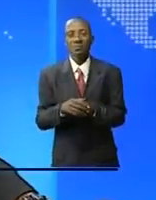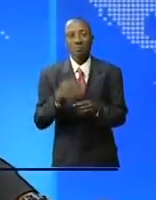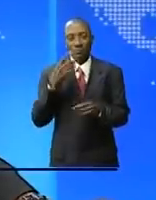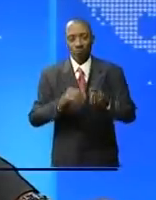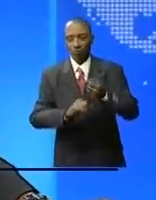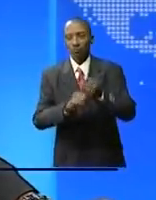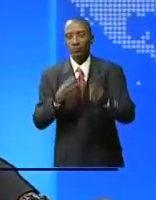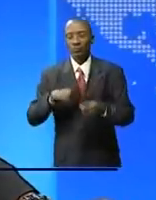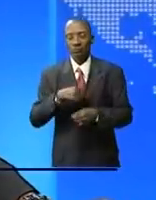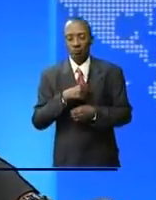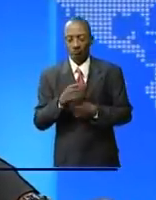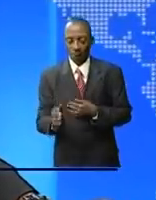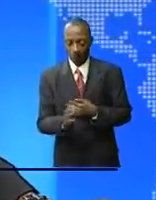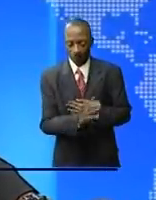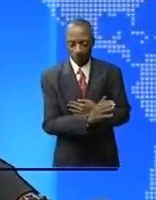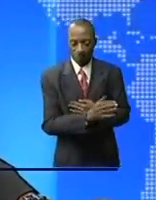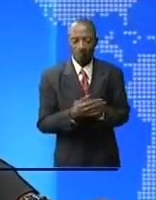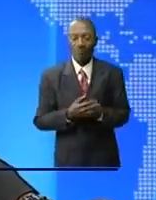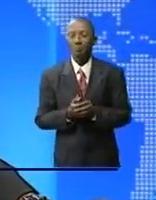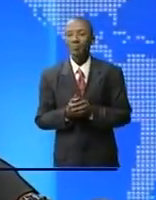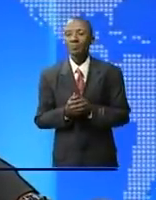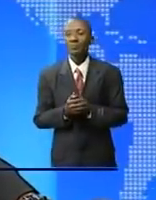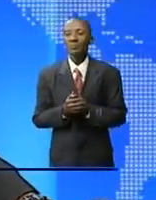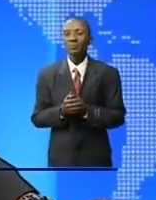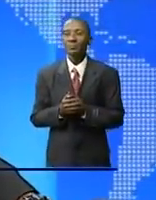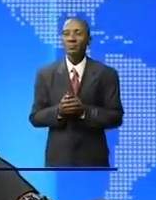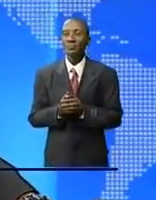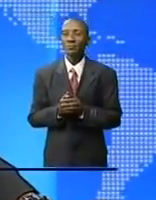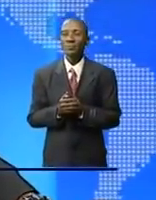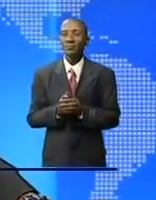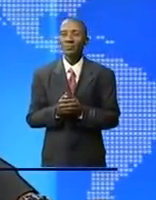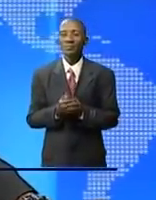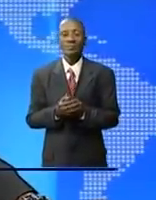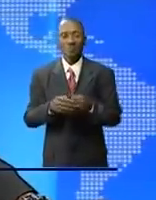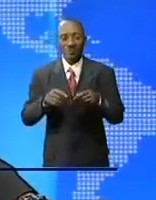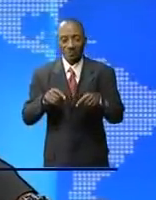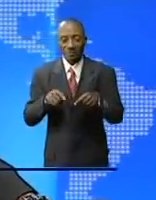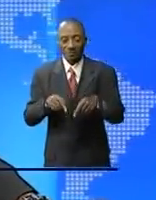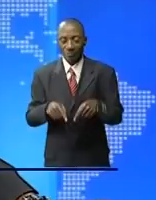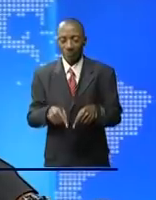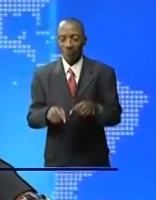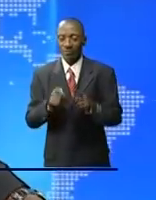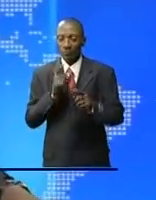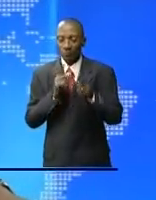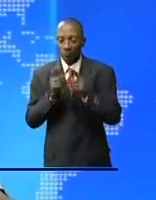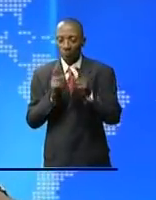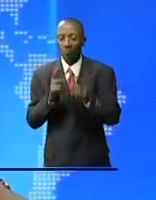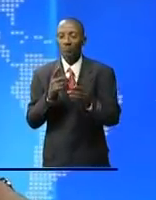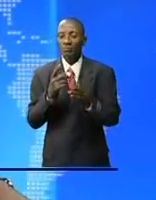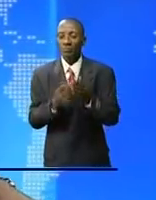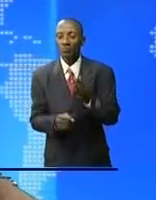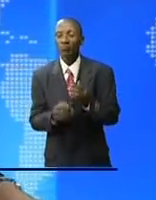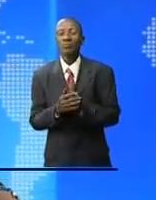Un atelier d'échange du Conseil supérieur de la magistrature a eu lieu ce lundi sur l'application du protocole à la charte